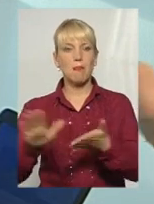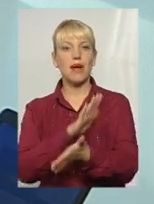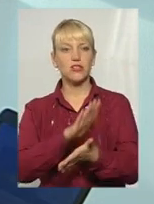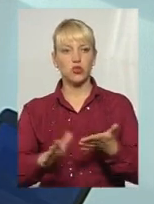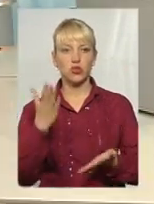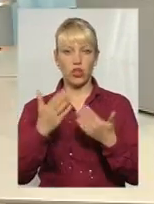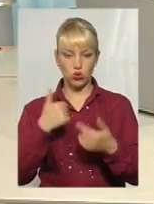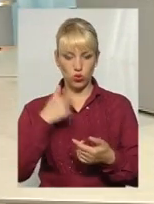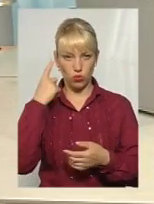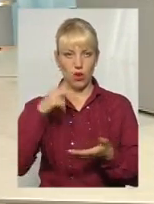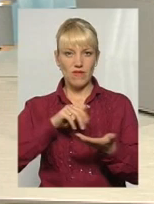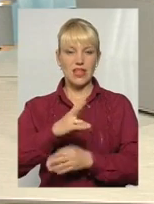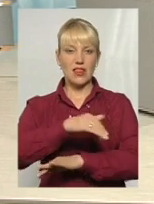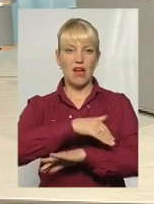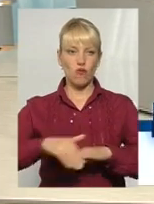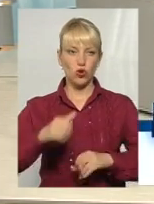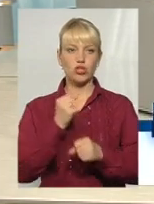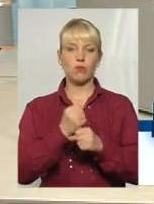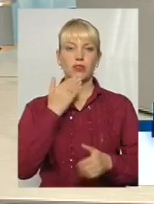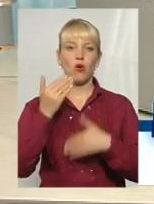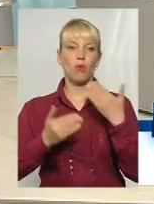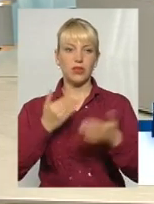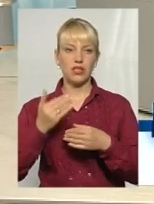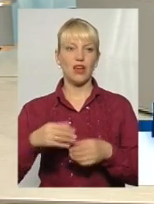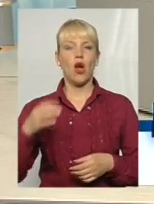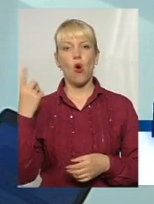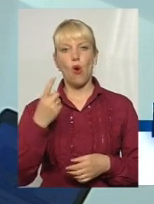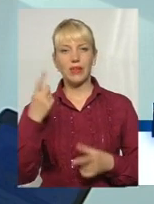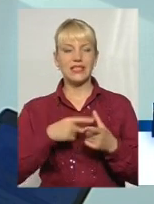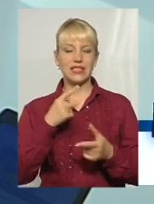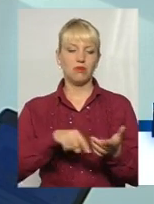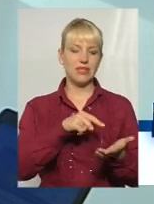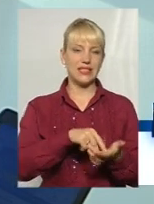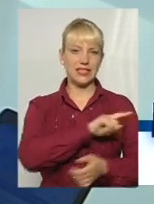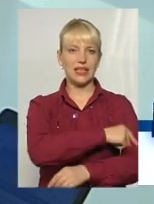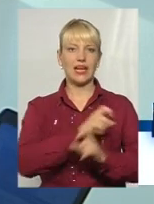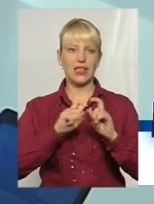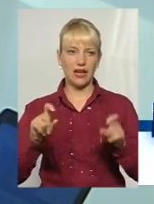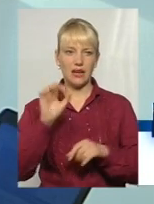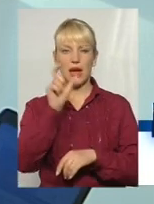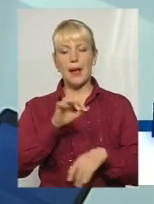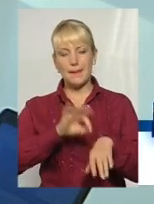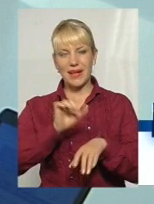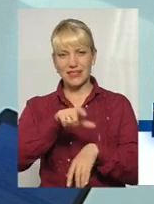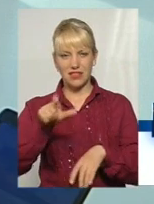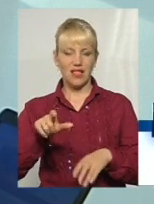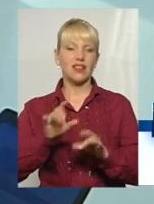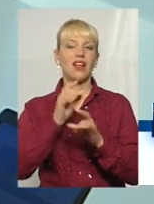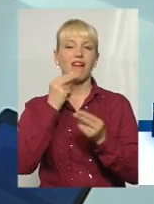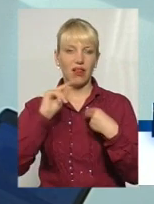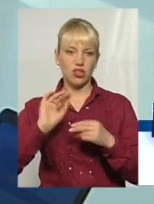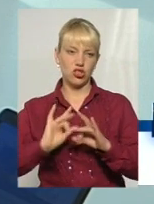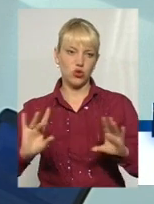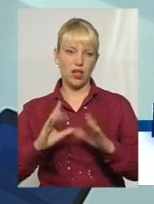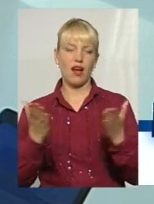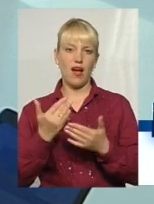думаю, вийти на вулицю чи зробити опитування в обласні чи міській лікарні пацієнтів, я думаю, вони краще розкажуть, яка в нас медицина.